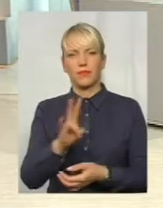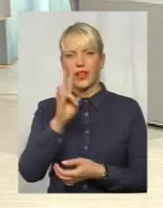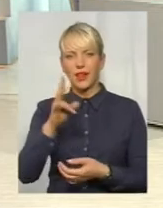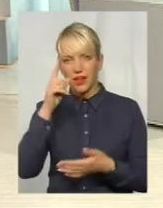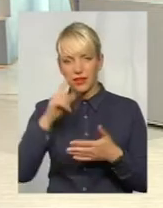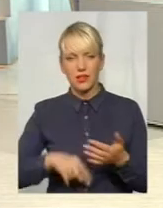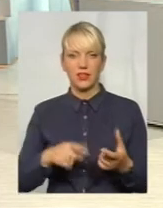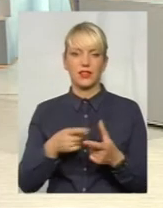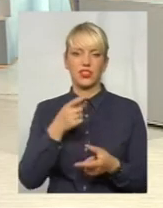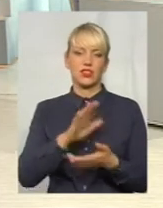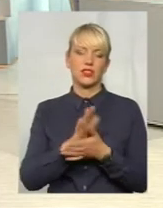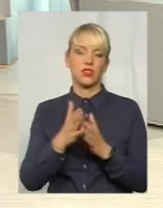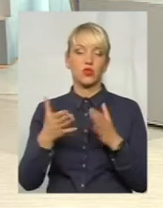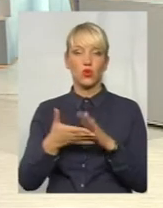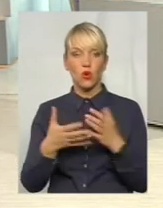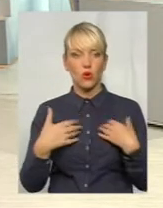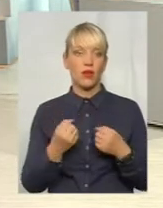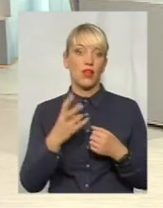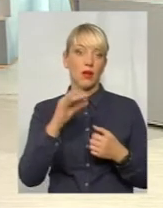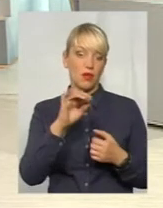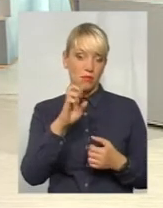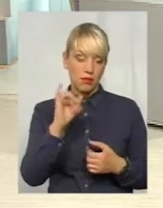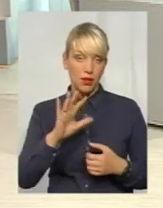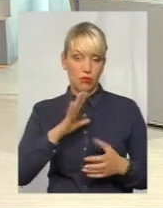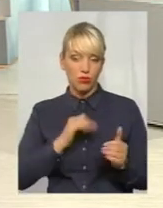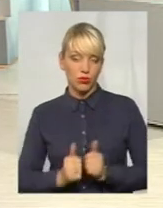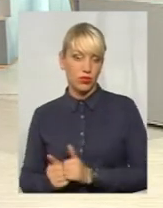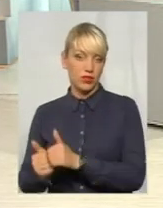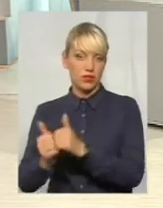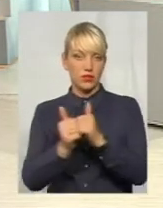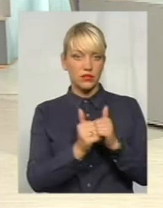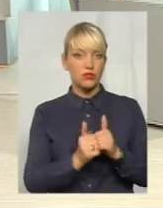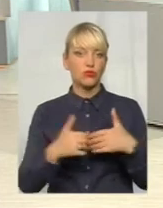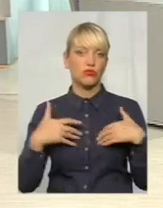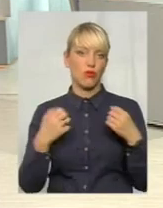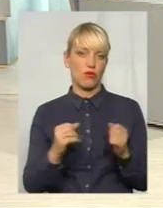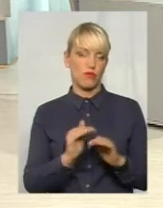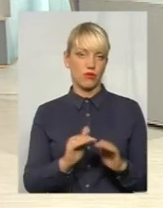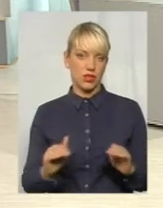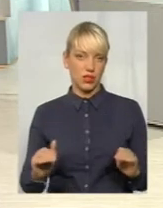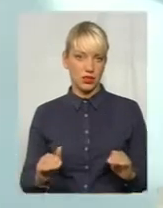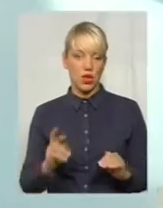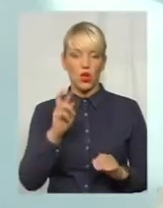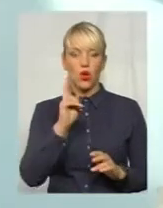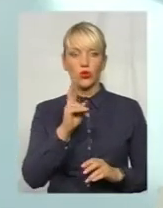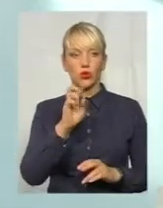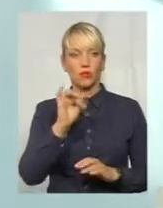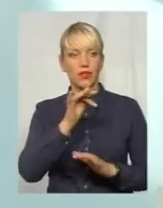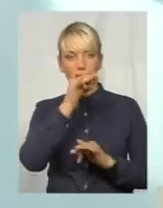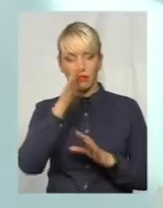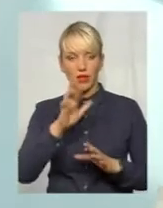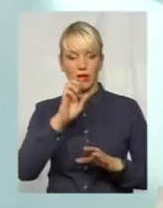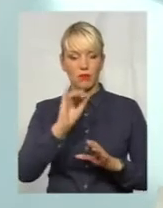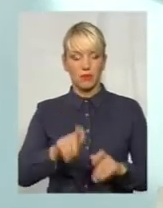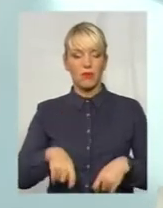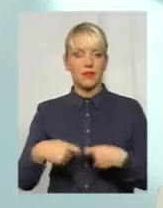'я, просто знаходилися в оточенні здорових дітей, які не могли передати це захворювання їм. І в такому випадку це